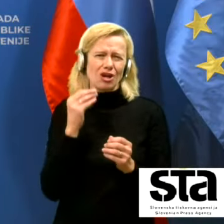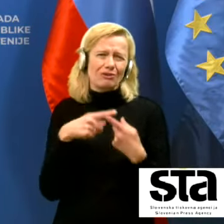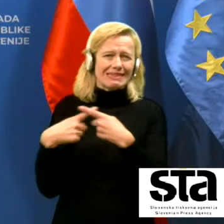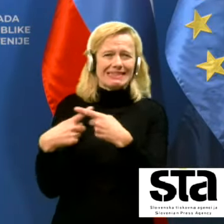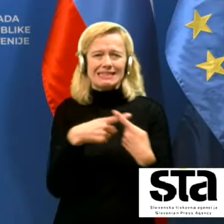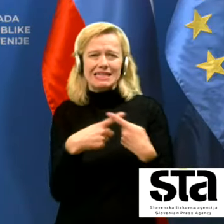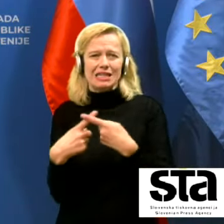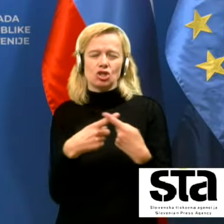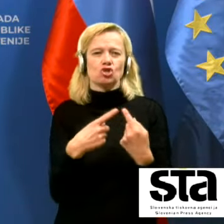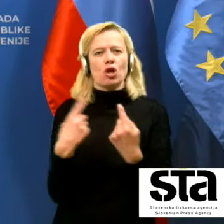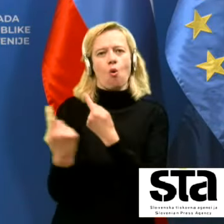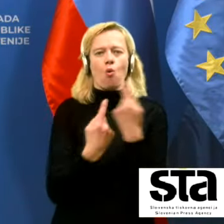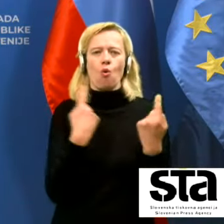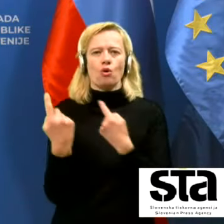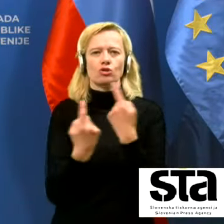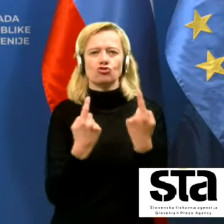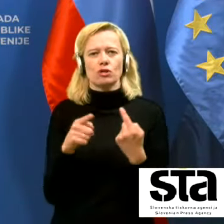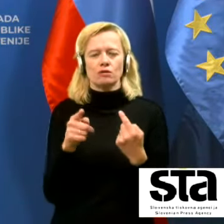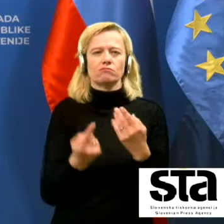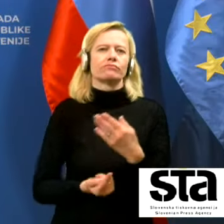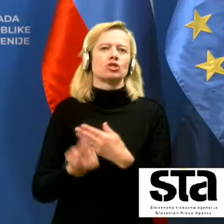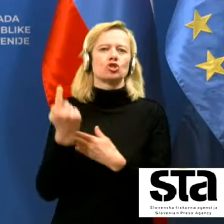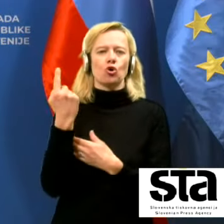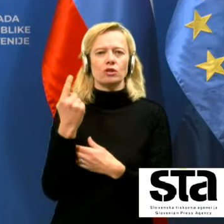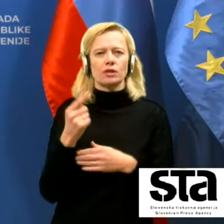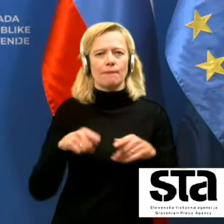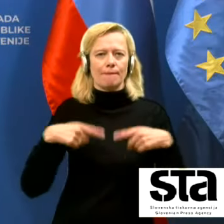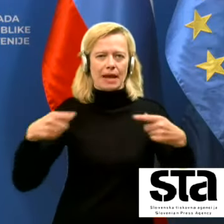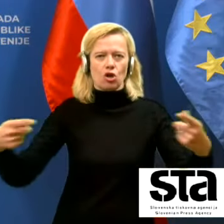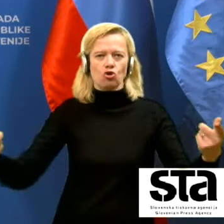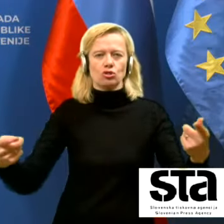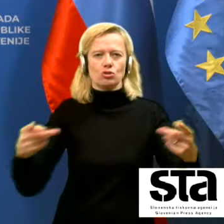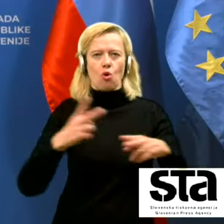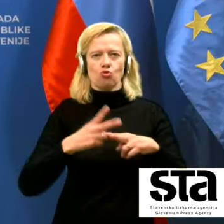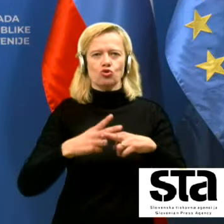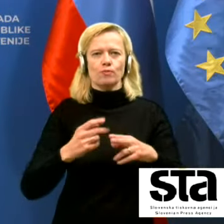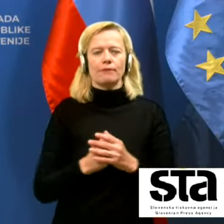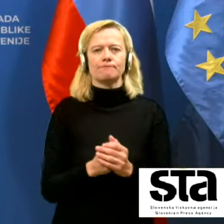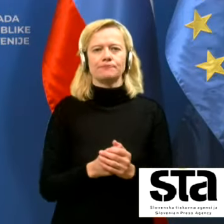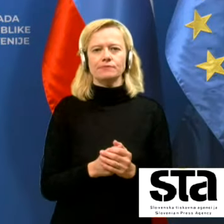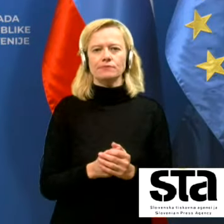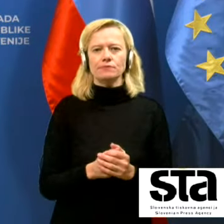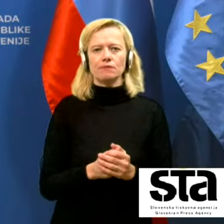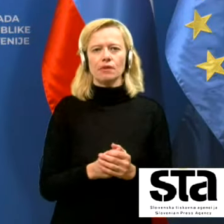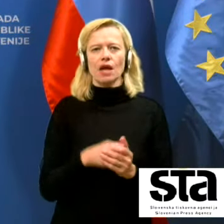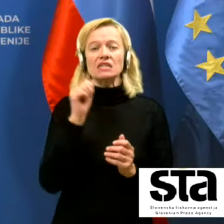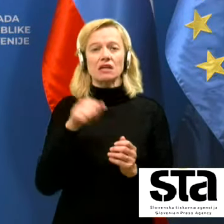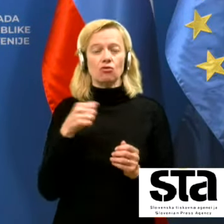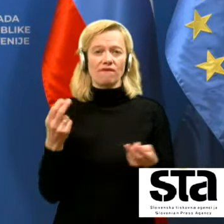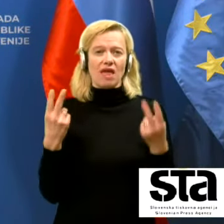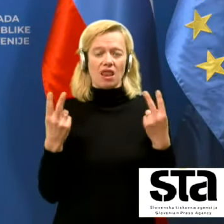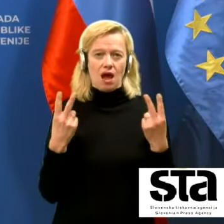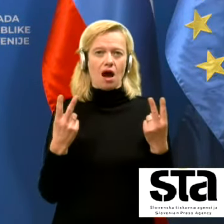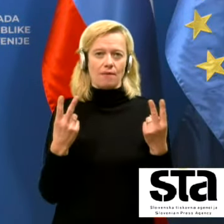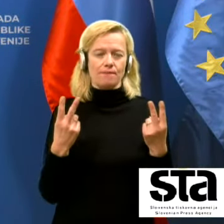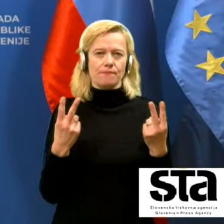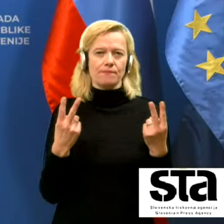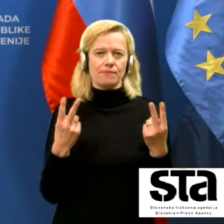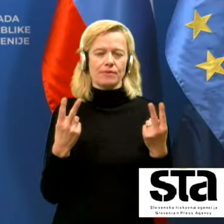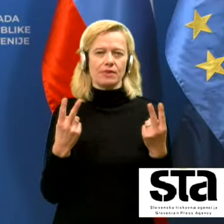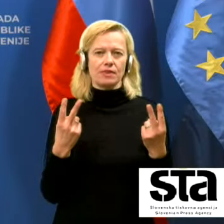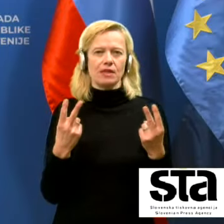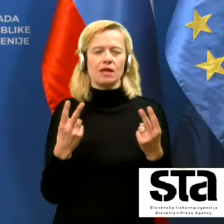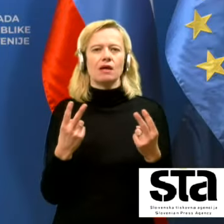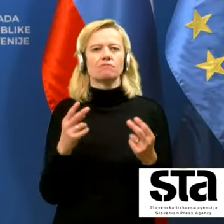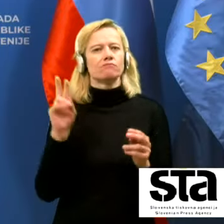okoliščine, kjer prihaja do prenosa okužbe. In zato sveda velja poziv, če želimo sveda